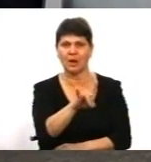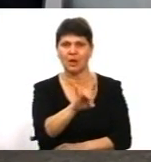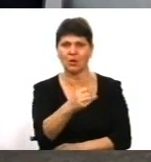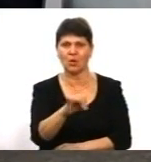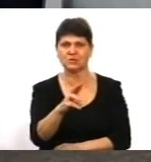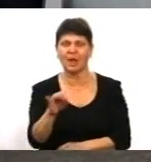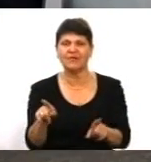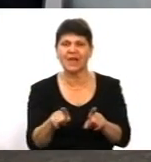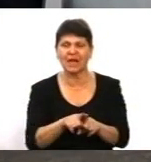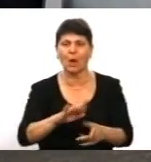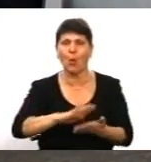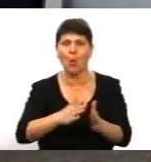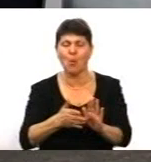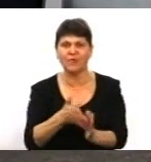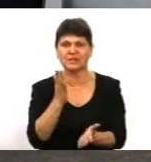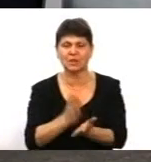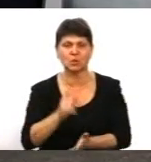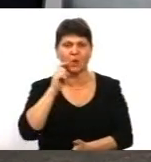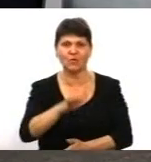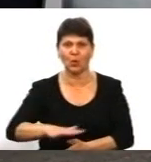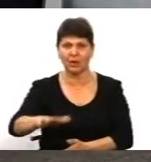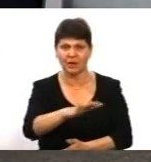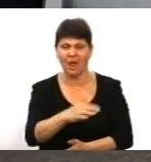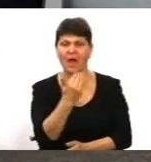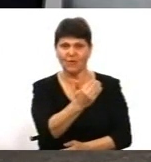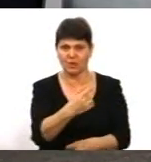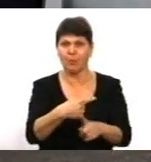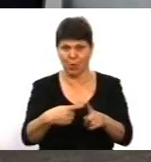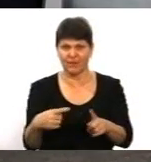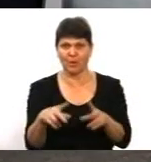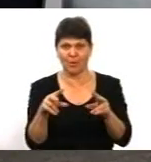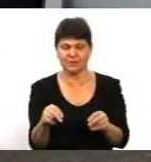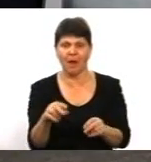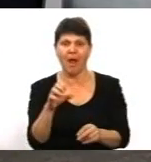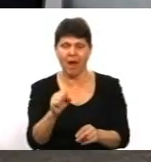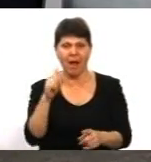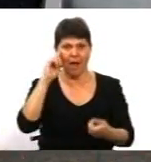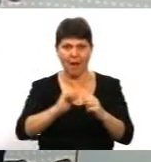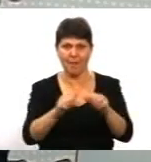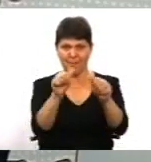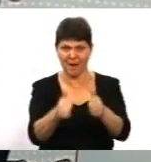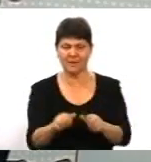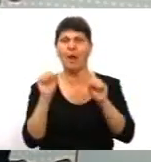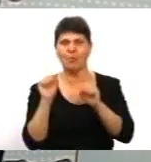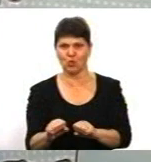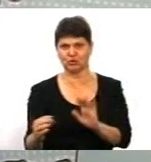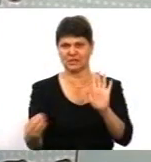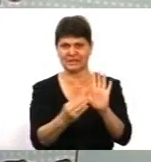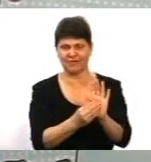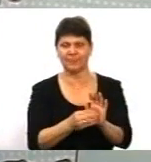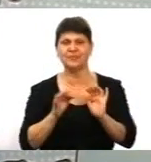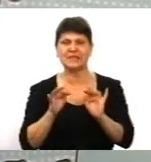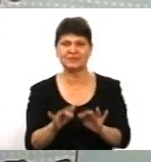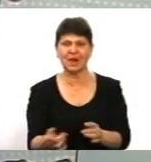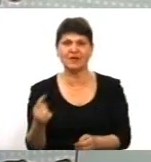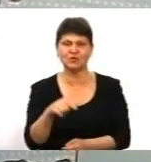якщо вони половину обіцянок, то якраз там казали про пам'ятник, можна ставити. Справа в тому, що, давайте